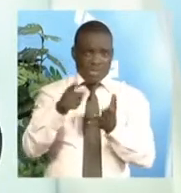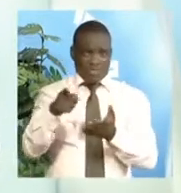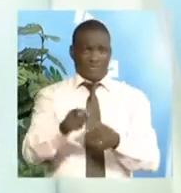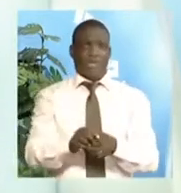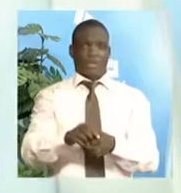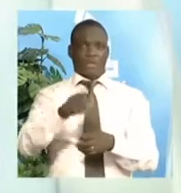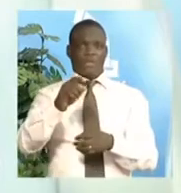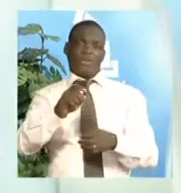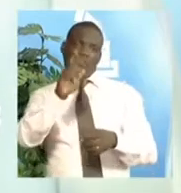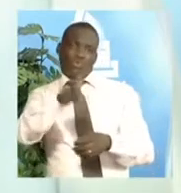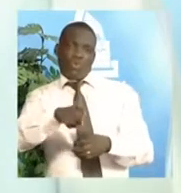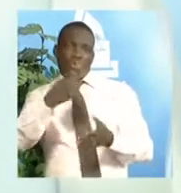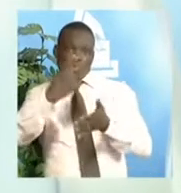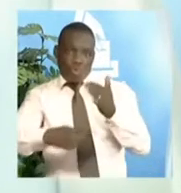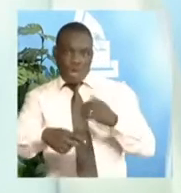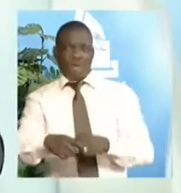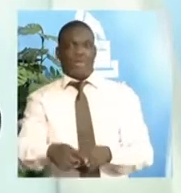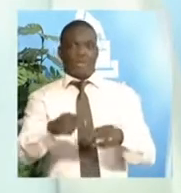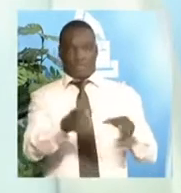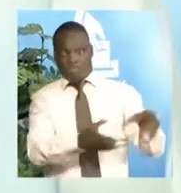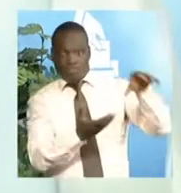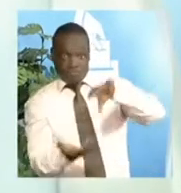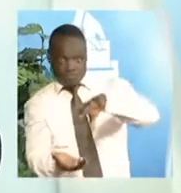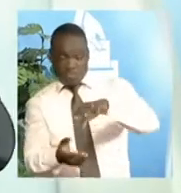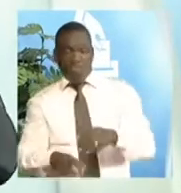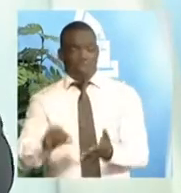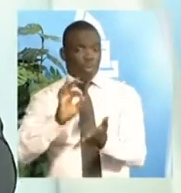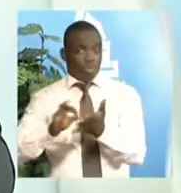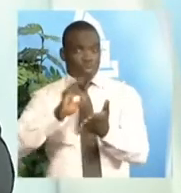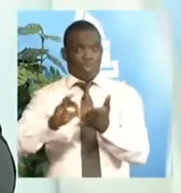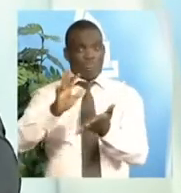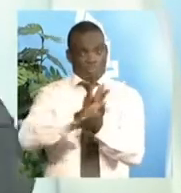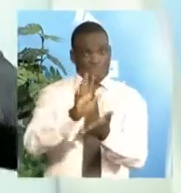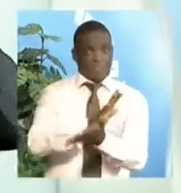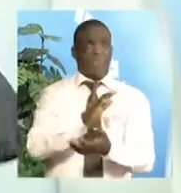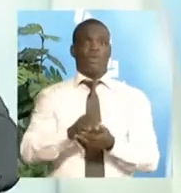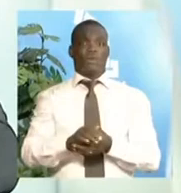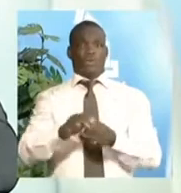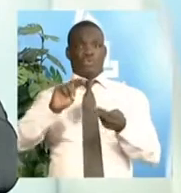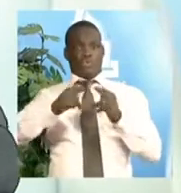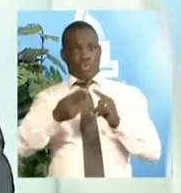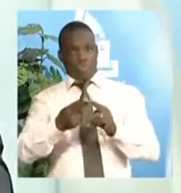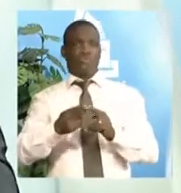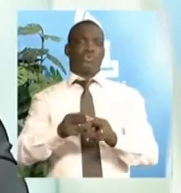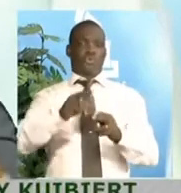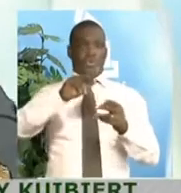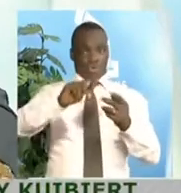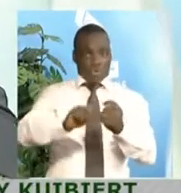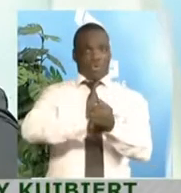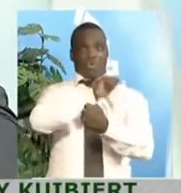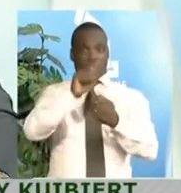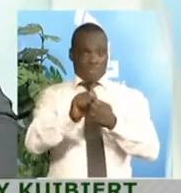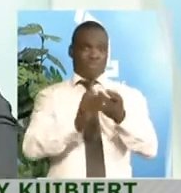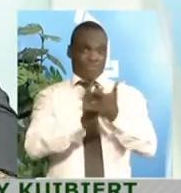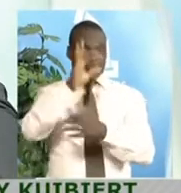des bulletins dans l'urne, le nombre de suffrages en surplus. C'est-à-dire, s'il y